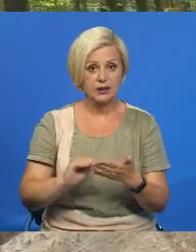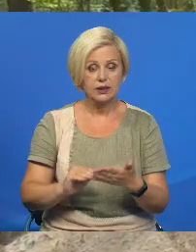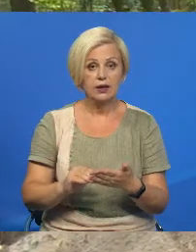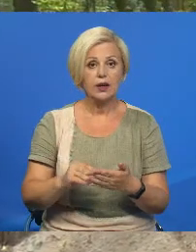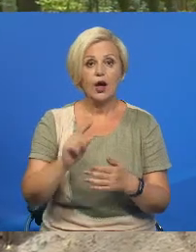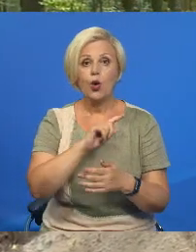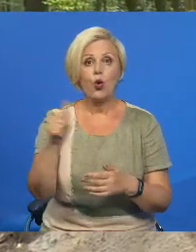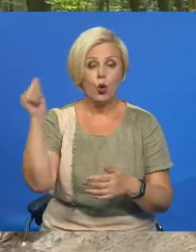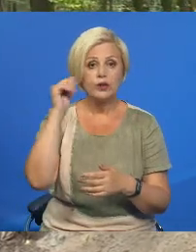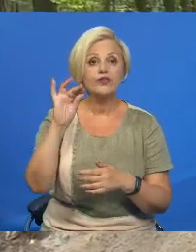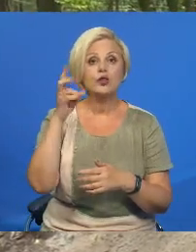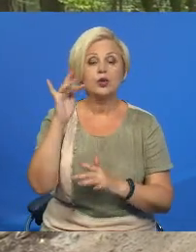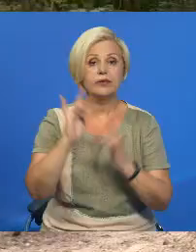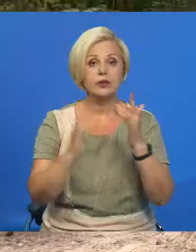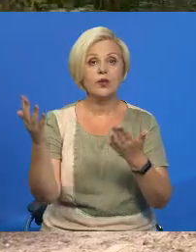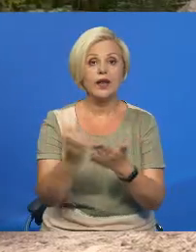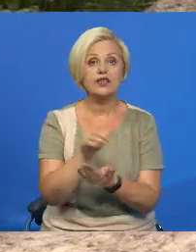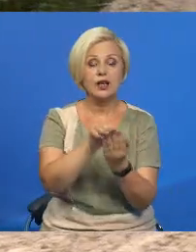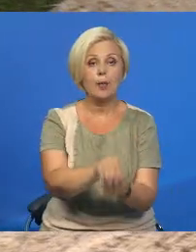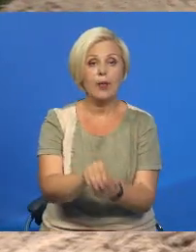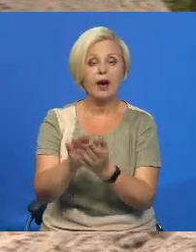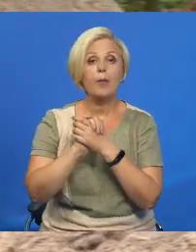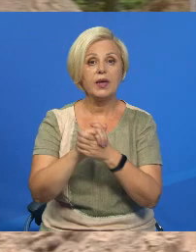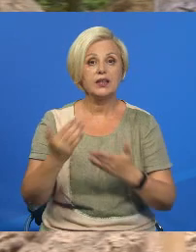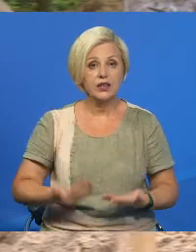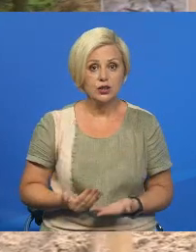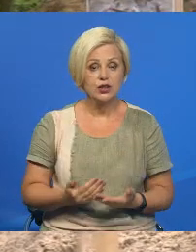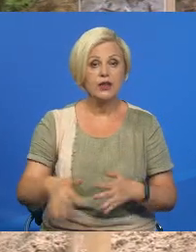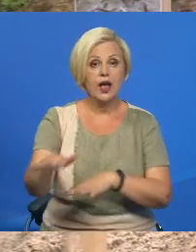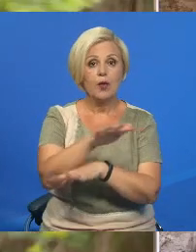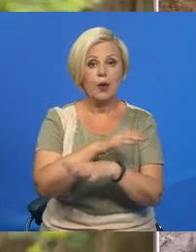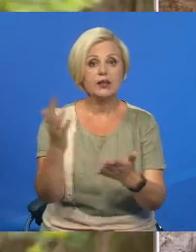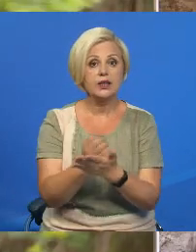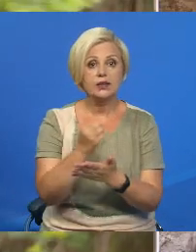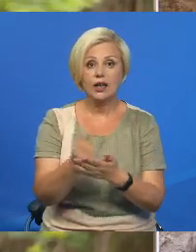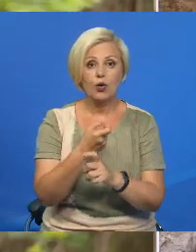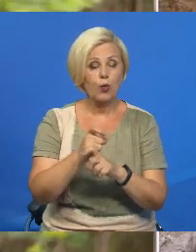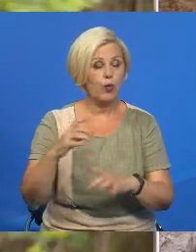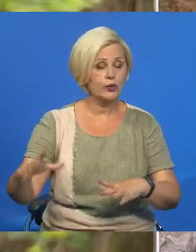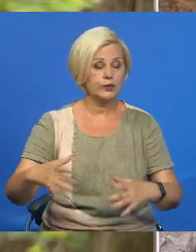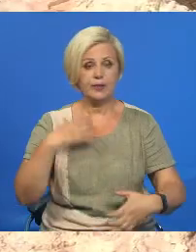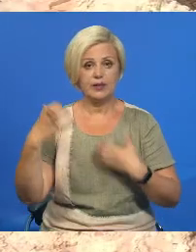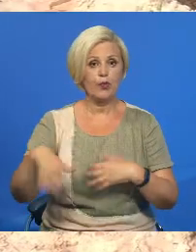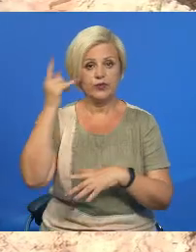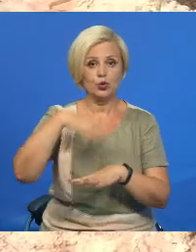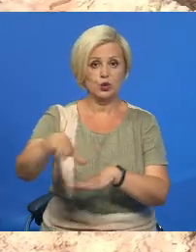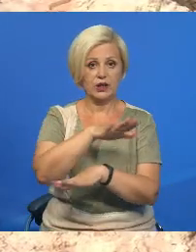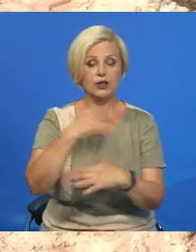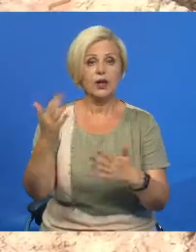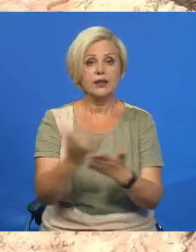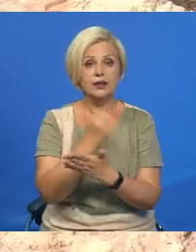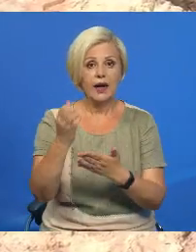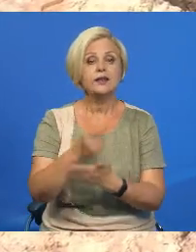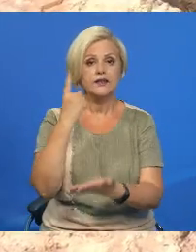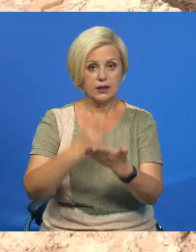Год тому ученковским лесу выявили похование мирных грамадзян. Масштаб и знаходки без переборщивания усколыхнули всю Краину. У Жузной дены не